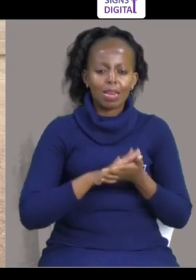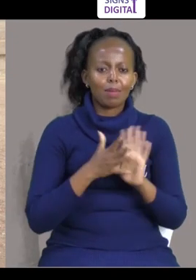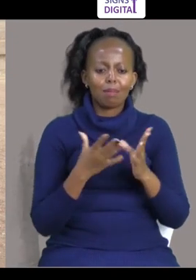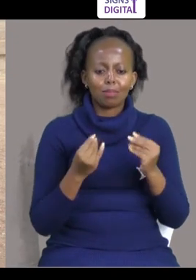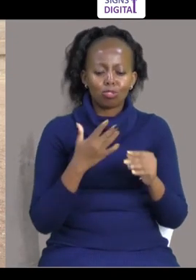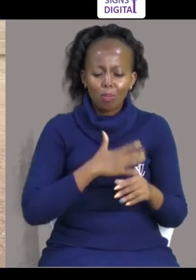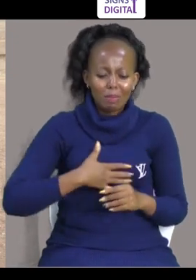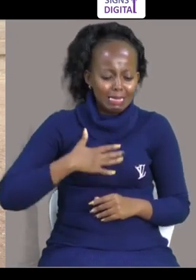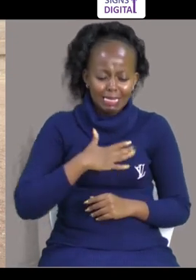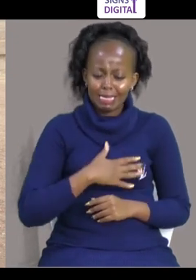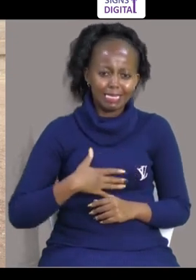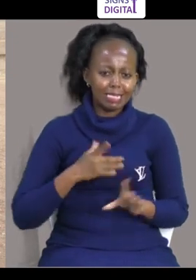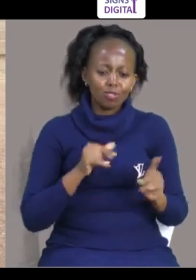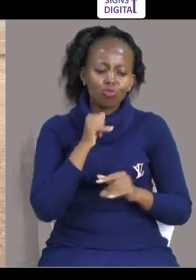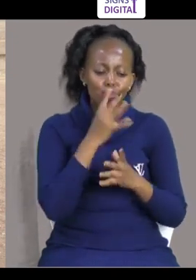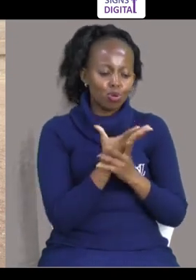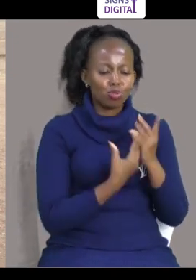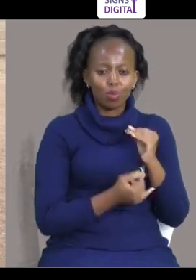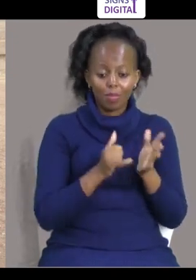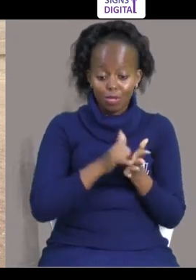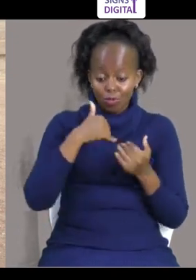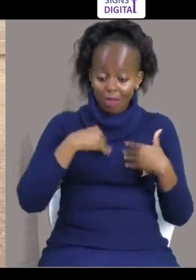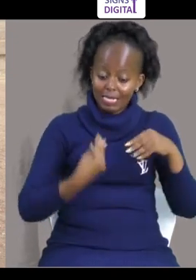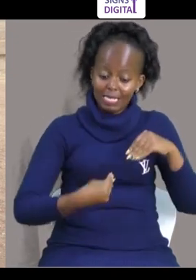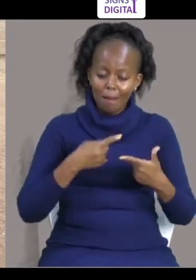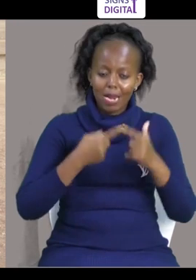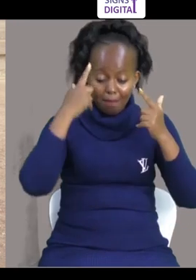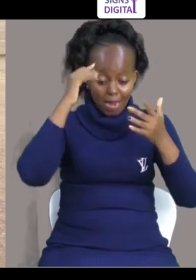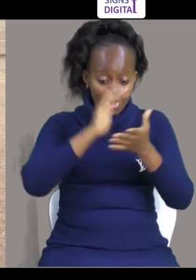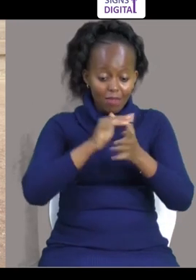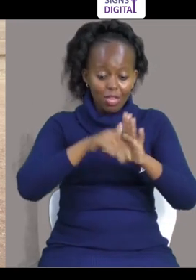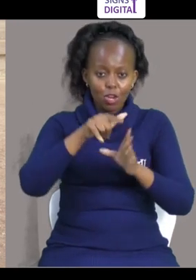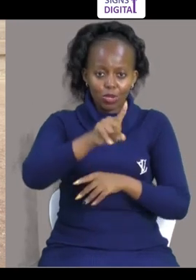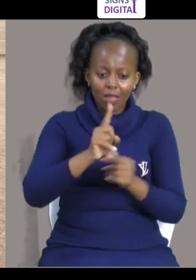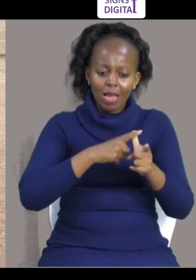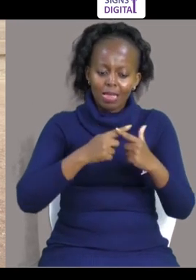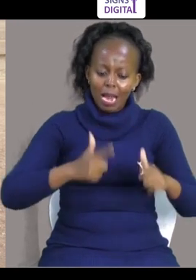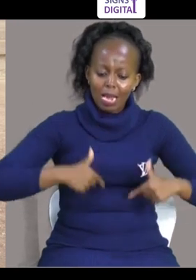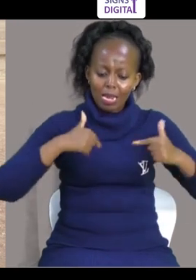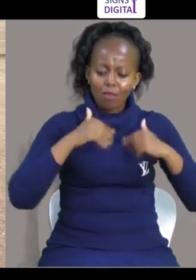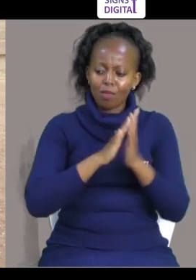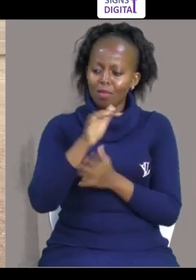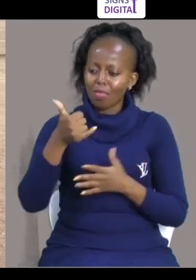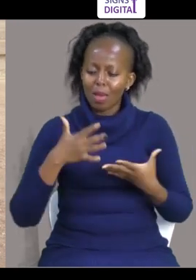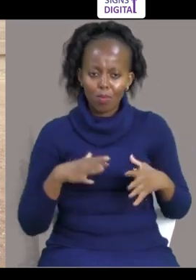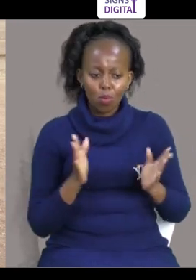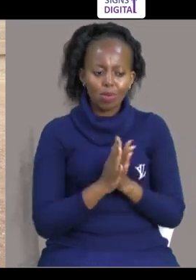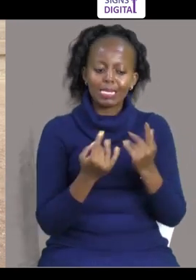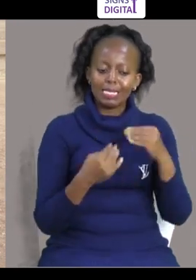mpaka zinakuwa kukwa So usitipa rao Kama ukona uremabu Jiamini Ugana na wegini